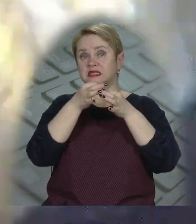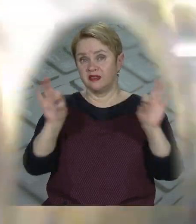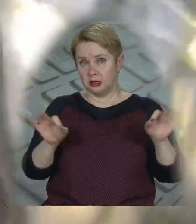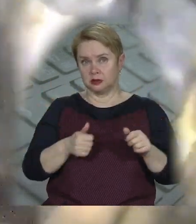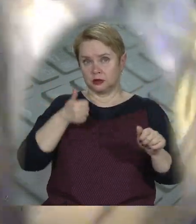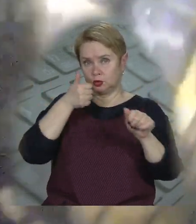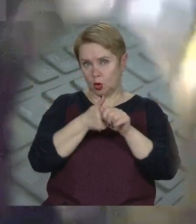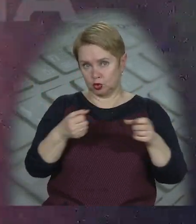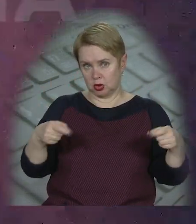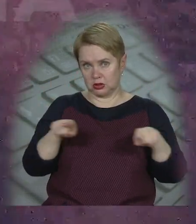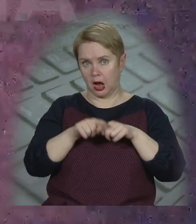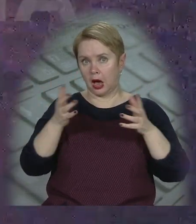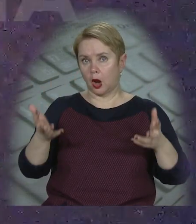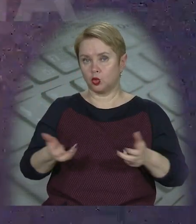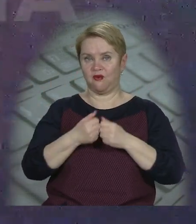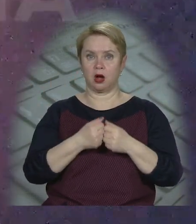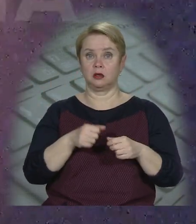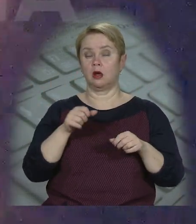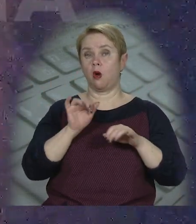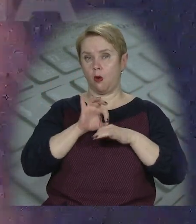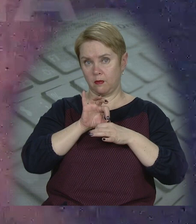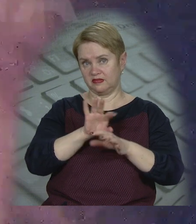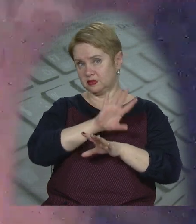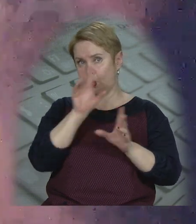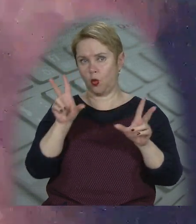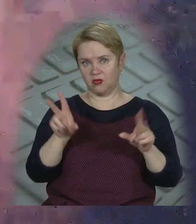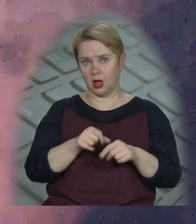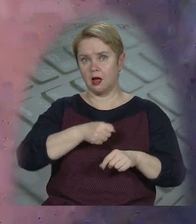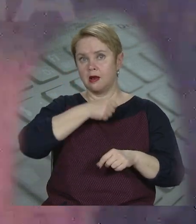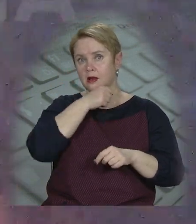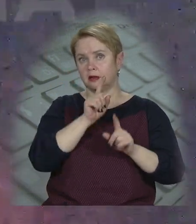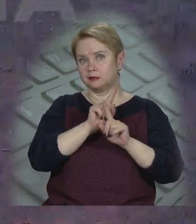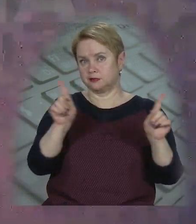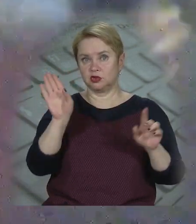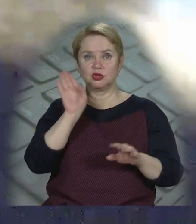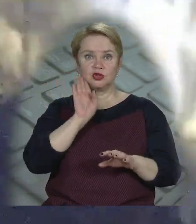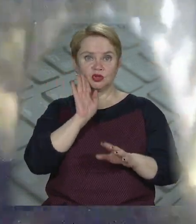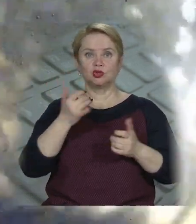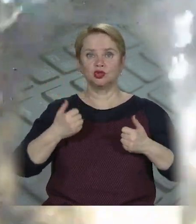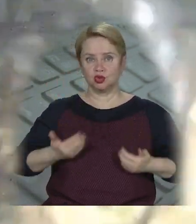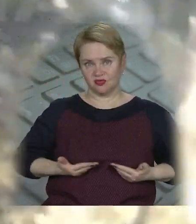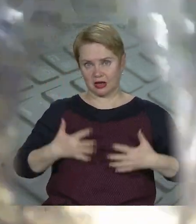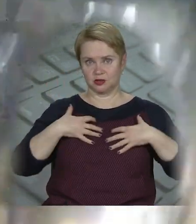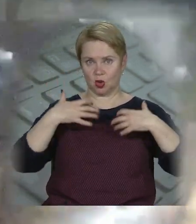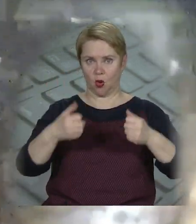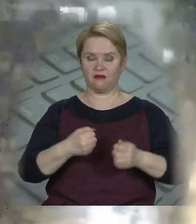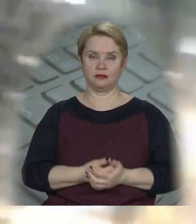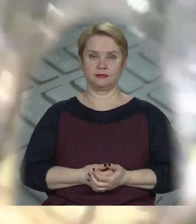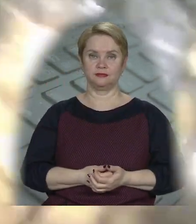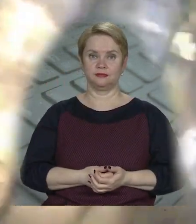звільнити, довелось залучати також рятувальників. Операція прийшла вдало, літня екстремалка жива і здорова.